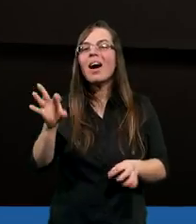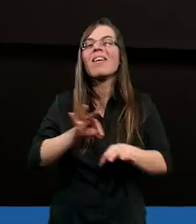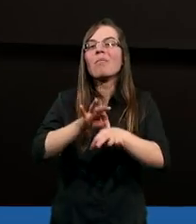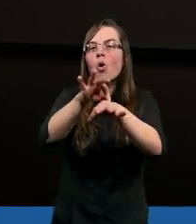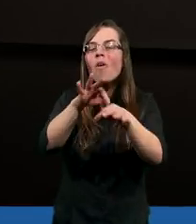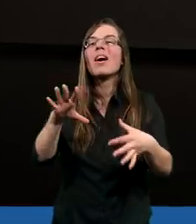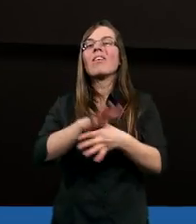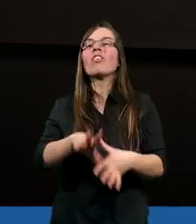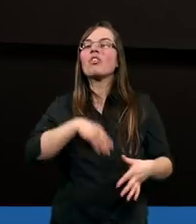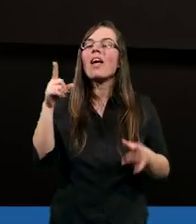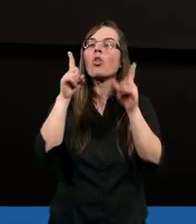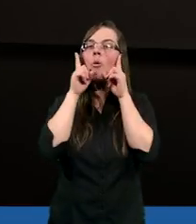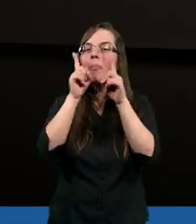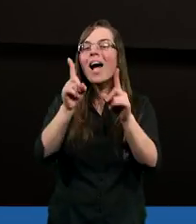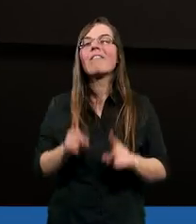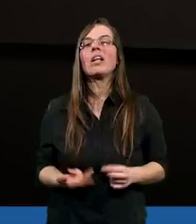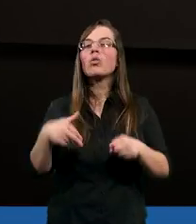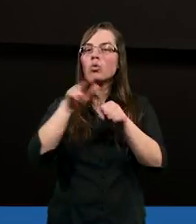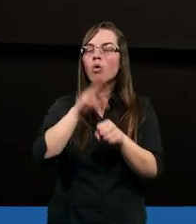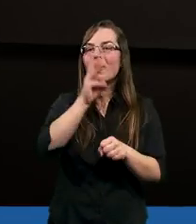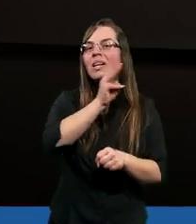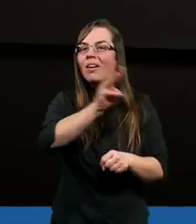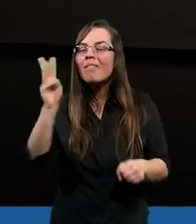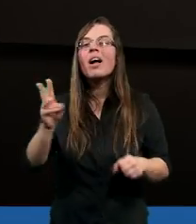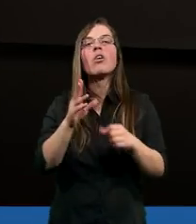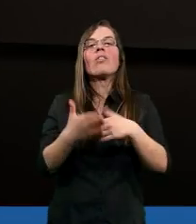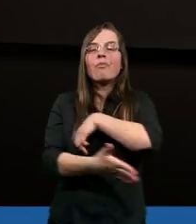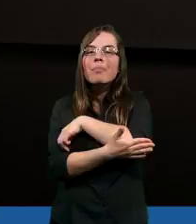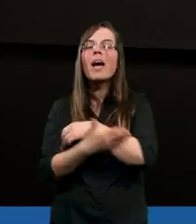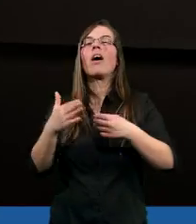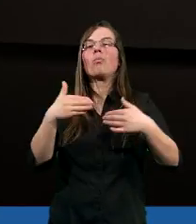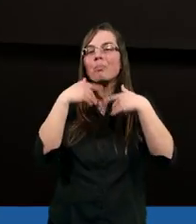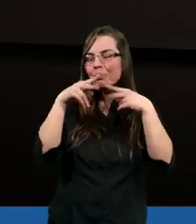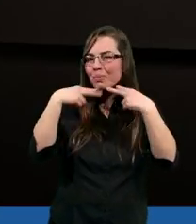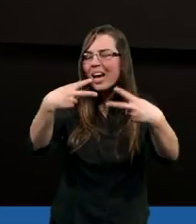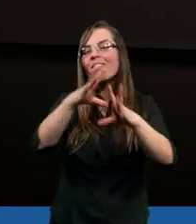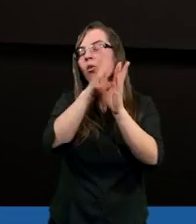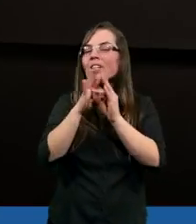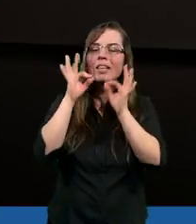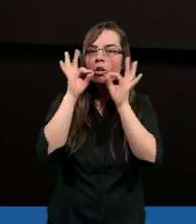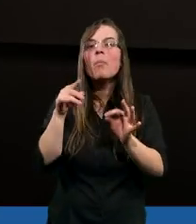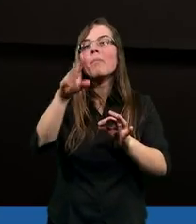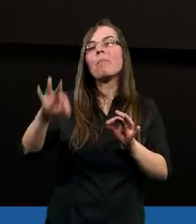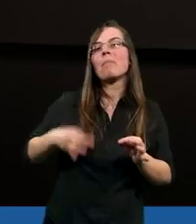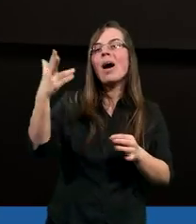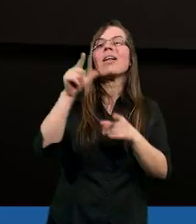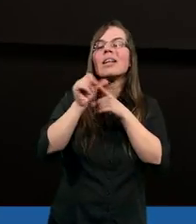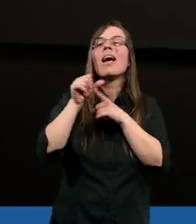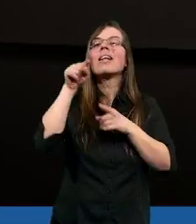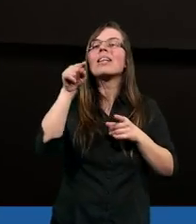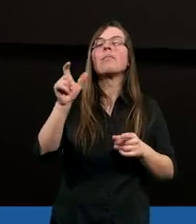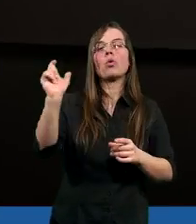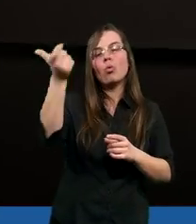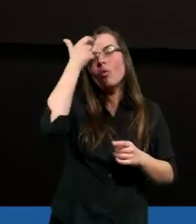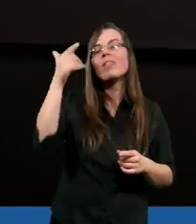was wprowadzał we wszelką prawdę, który będzie wam pomagał, wspierał. On jest tym allos